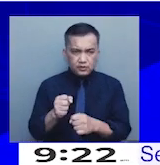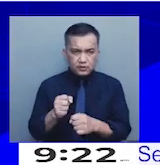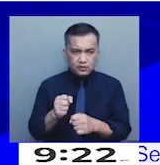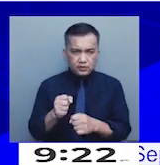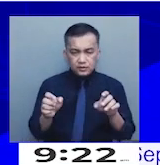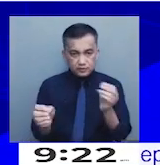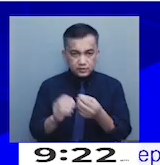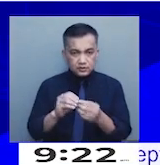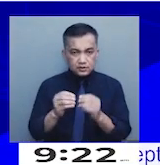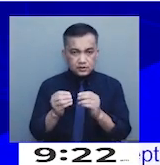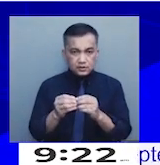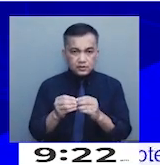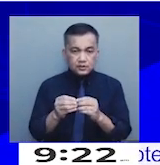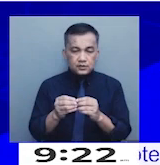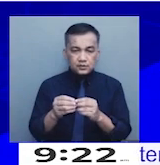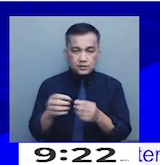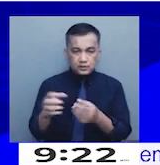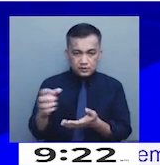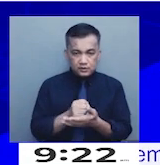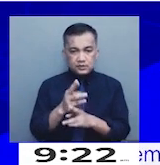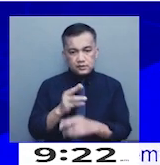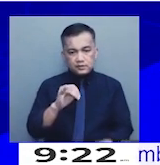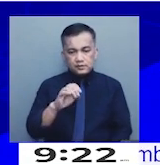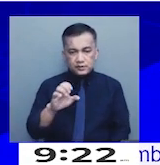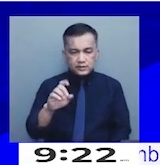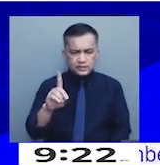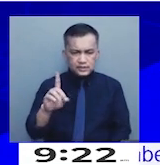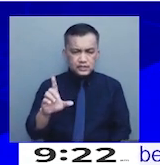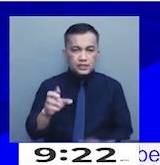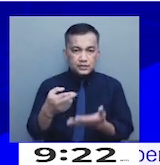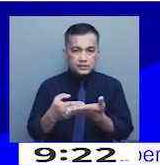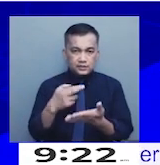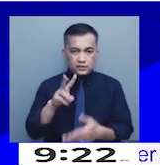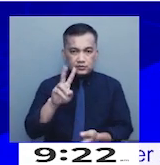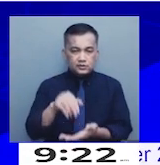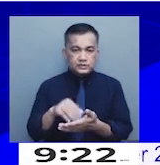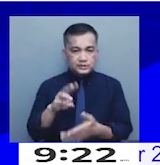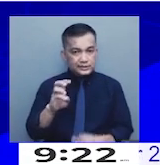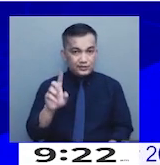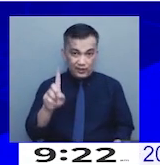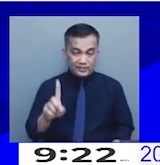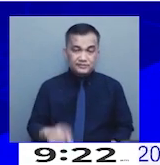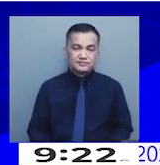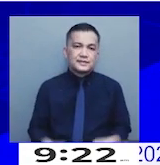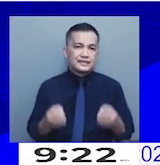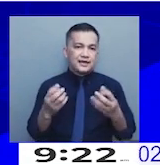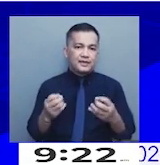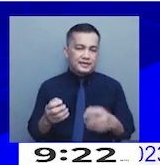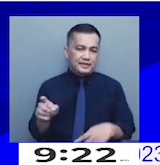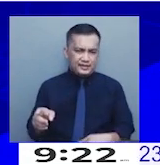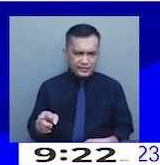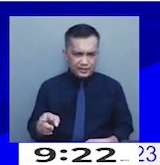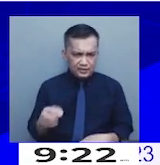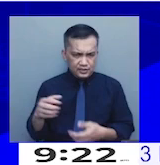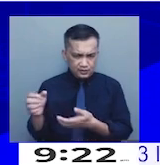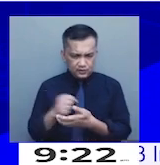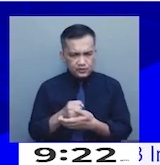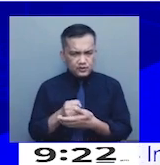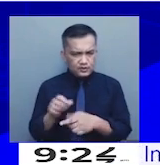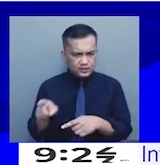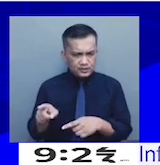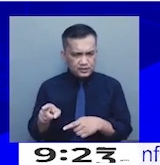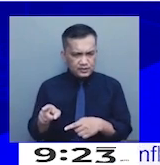collected for regular milled rice, 2,601. Ganong karami yung aming kinukuha ng mga